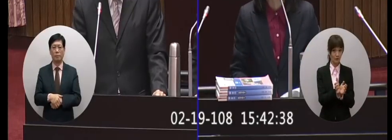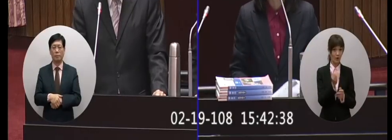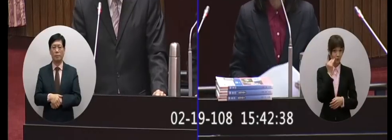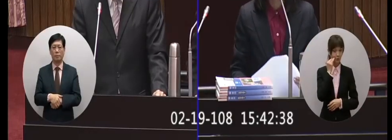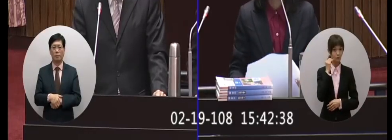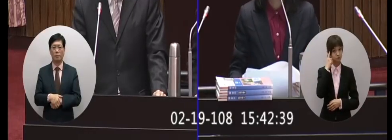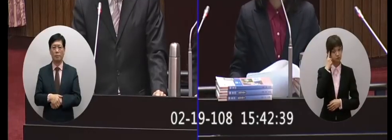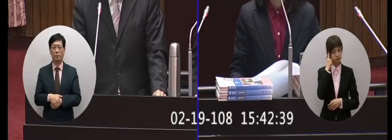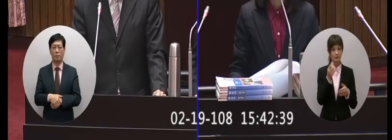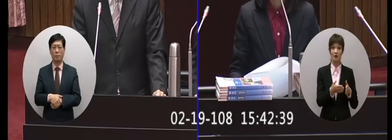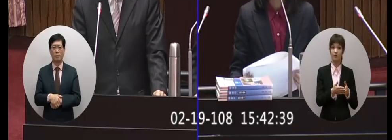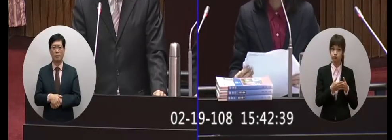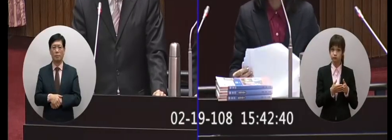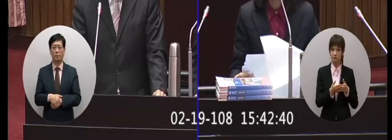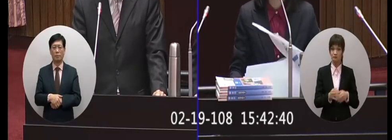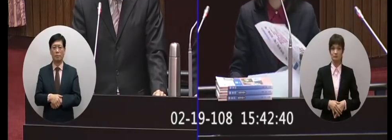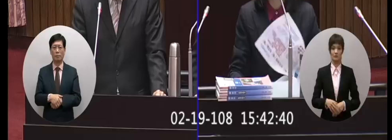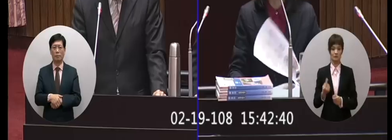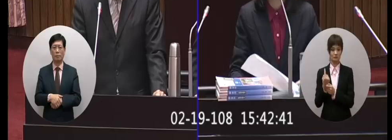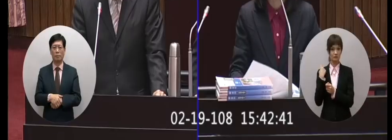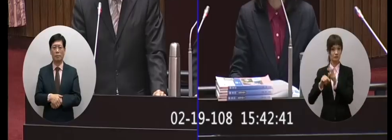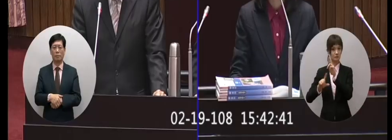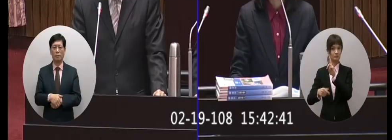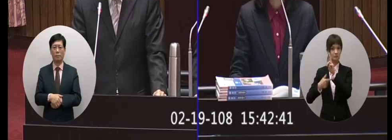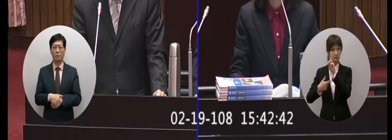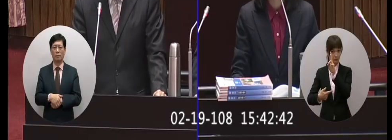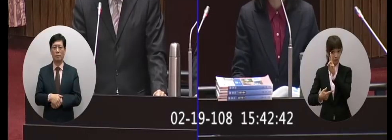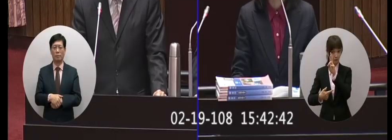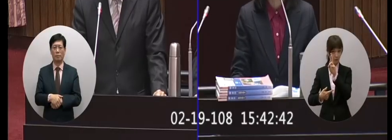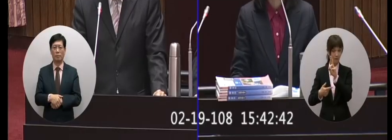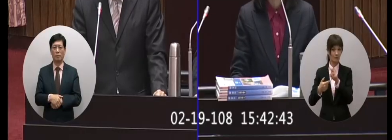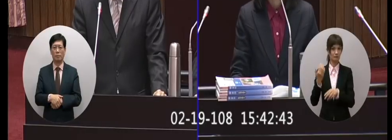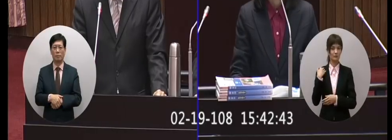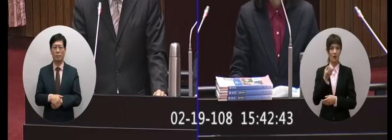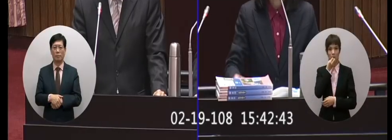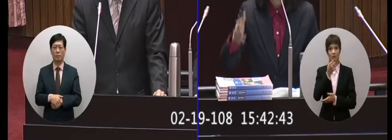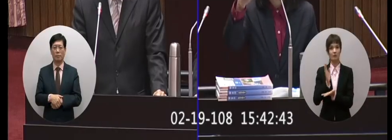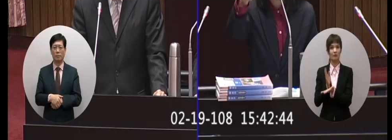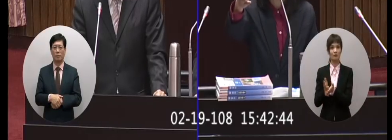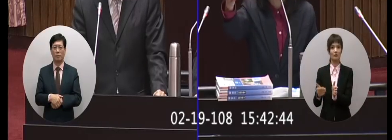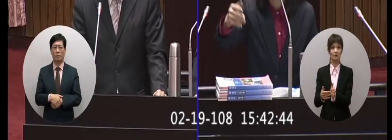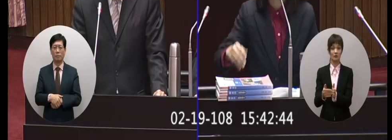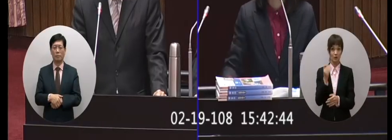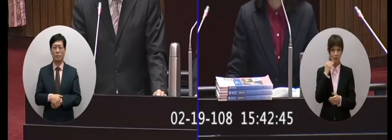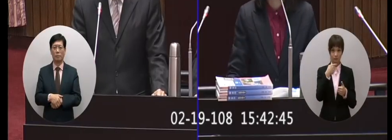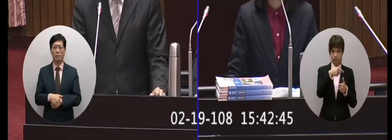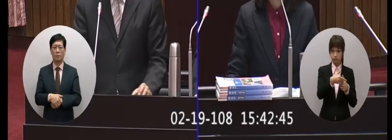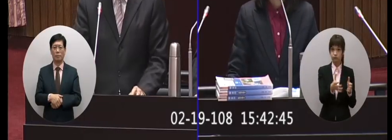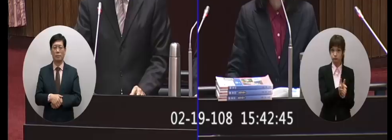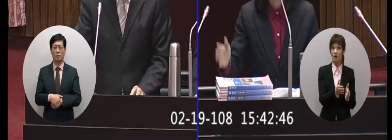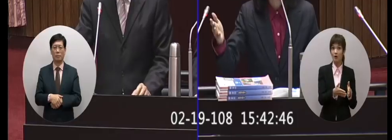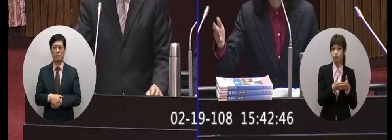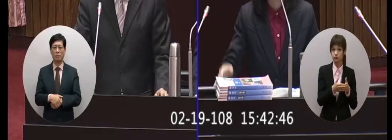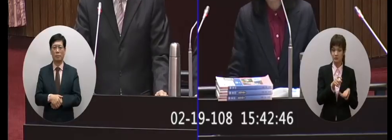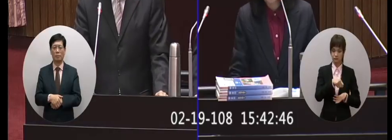需要耶這是在去年的12月6號嘛那時候說的嘛所以教育部如果有需要就要提出啊